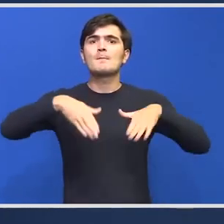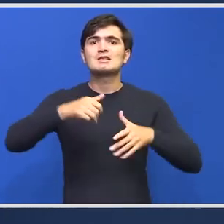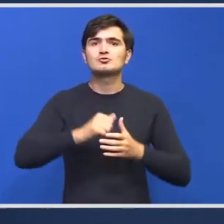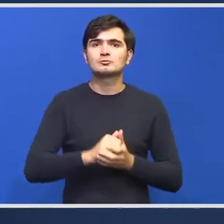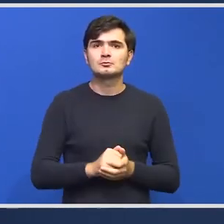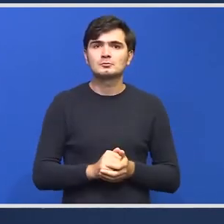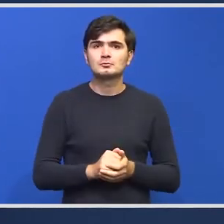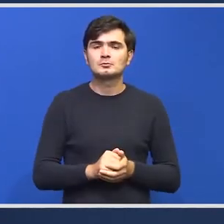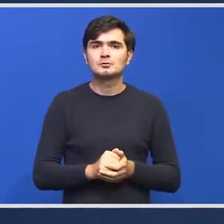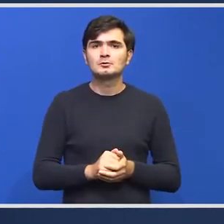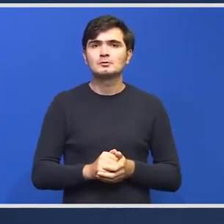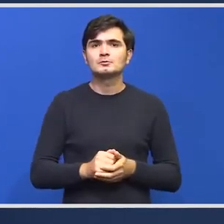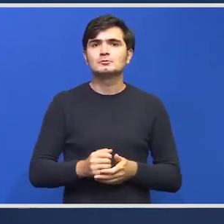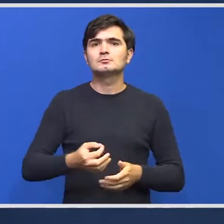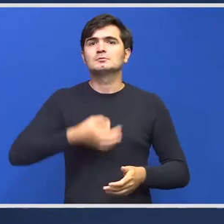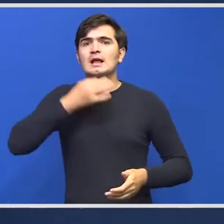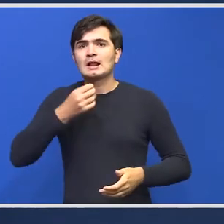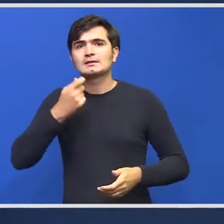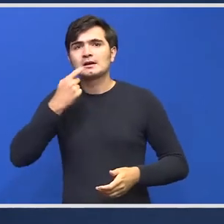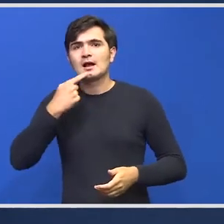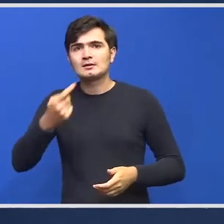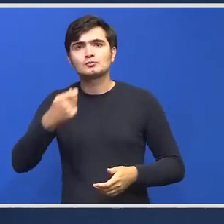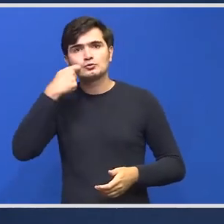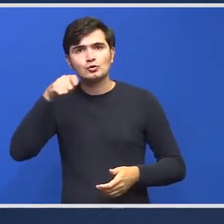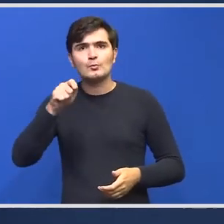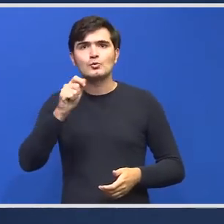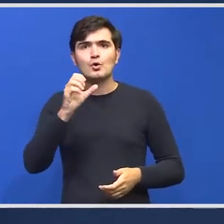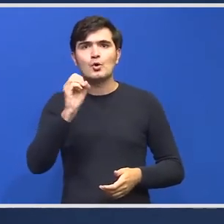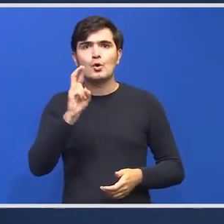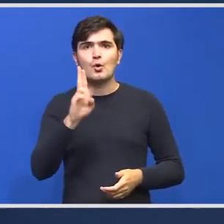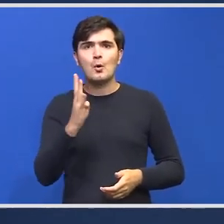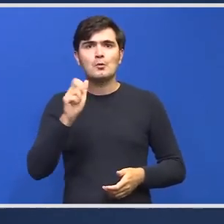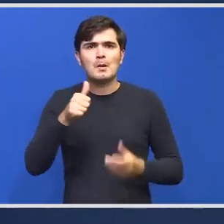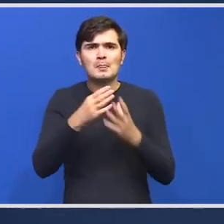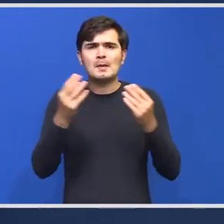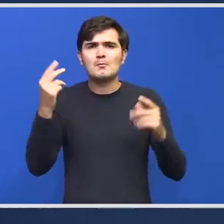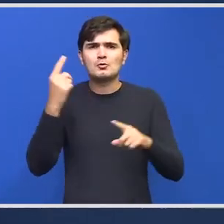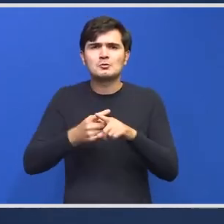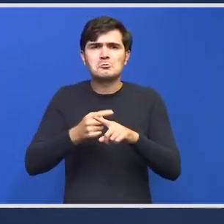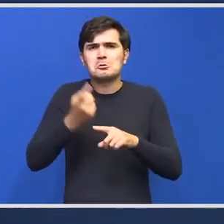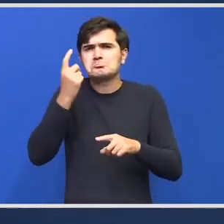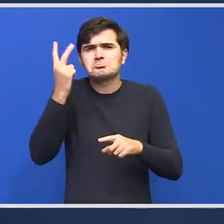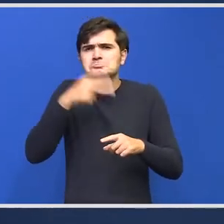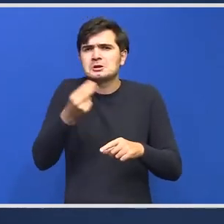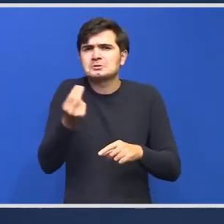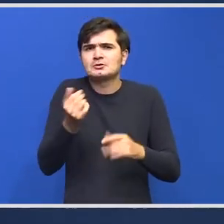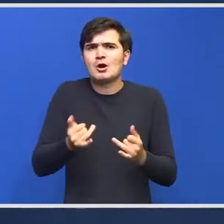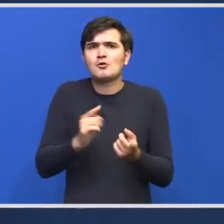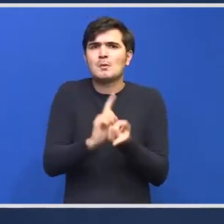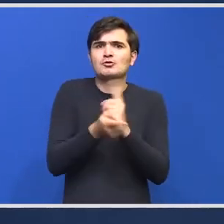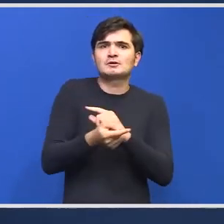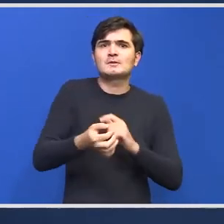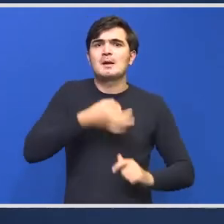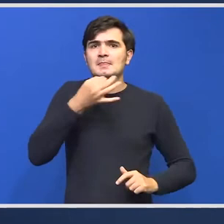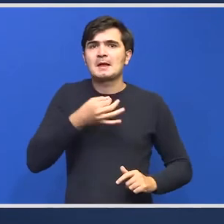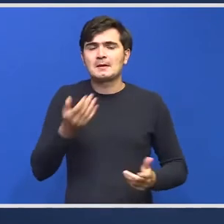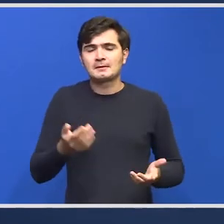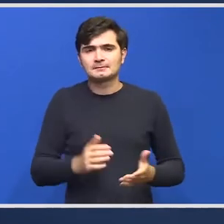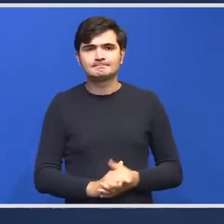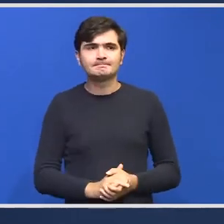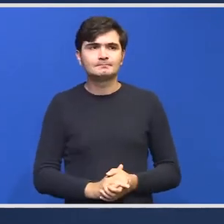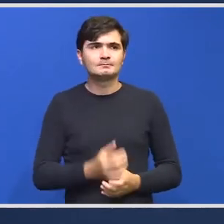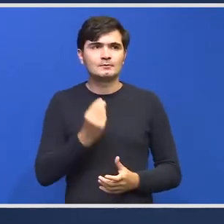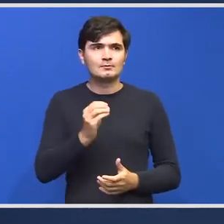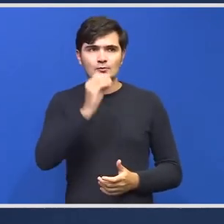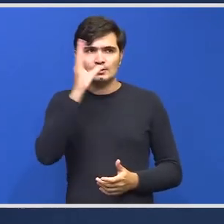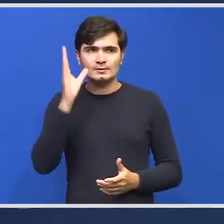și declarație pe care a făcut-o și domnul Orban de foarte multe ori. Nu înțelege de ce și-a schimbat acum declarația. Bună